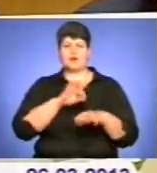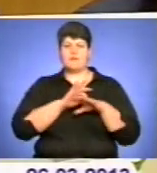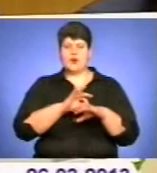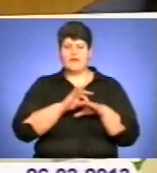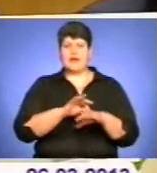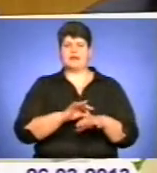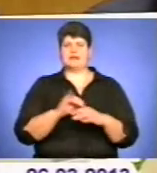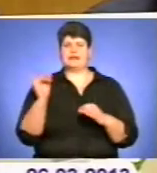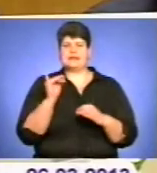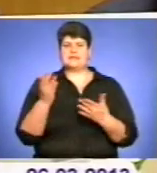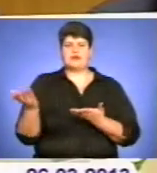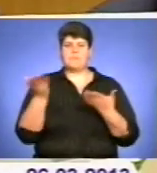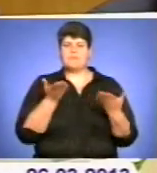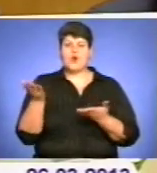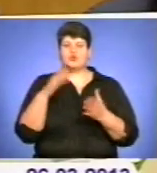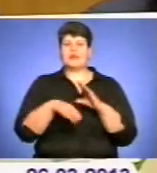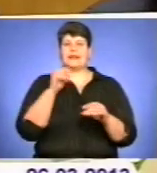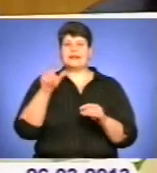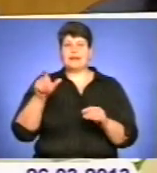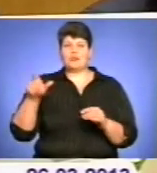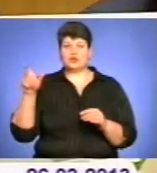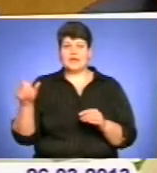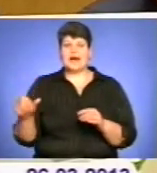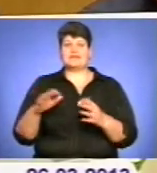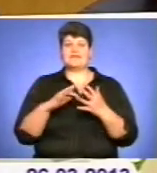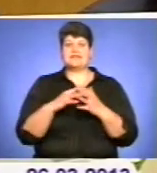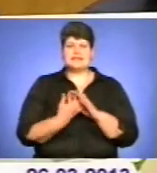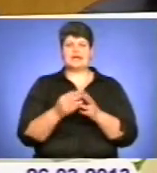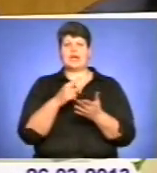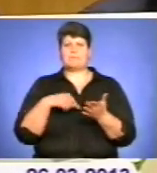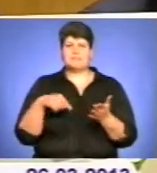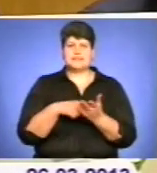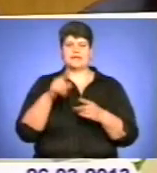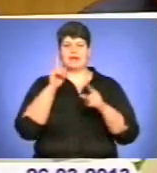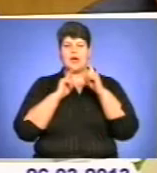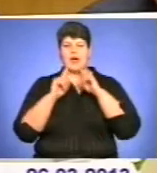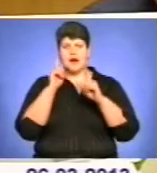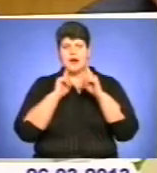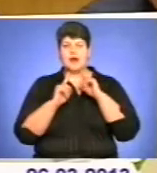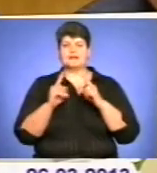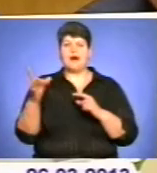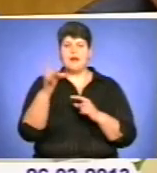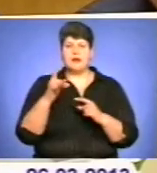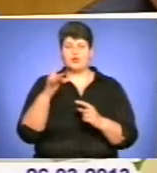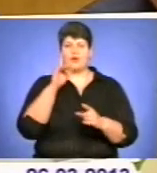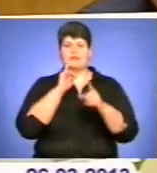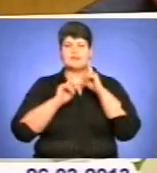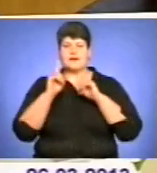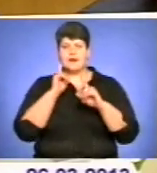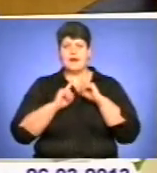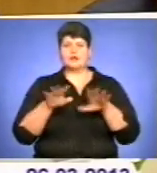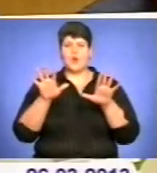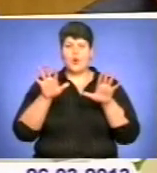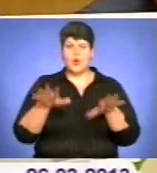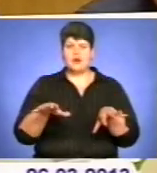запрошували депутати і сільських, і міських рад, і районних рад, і голів.